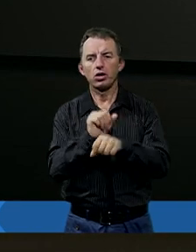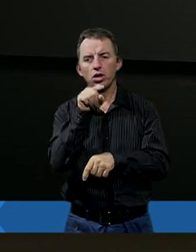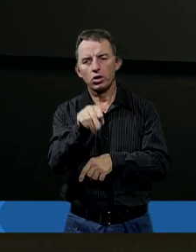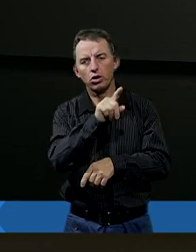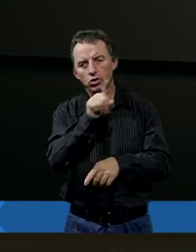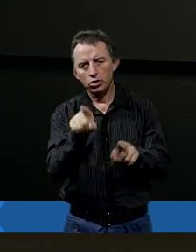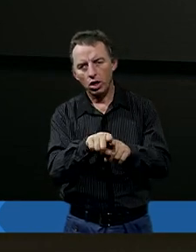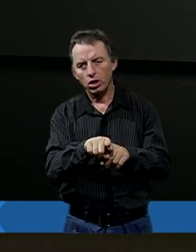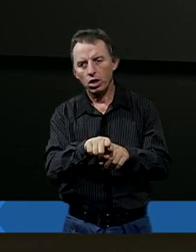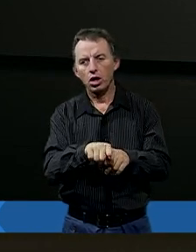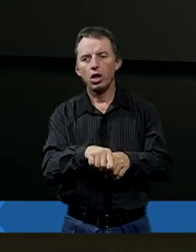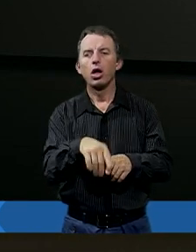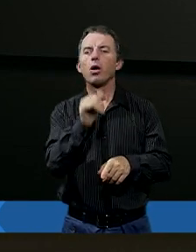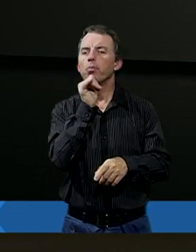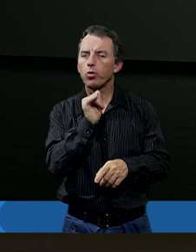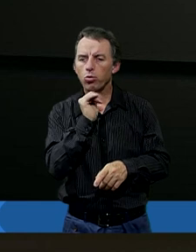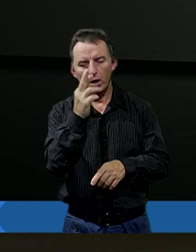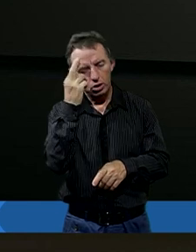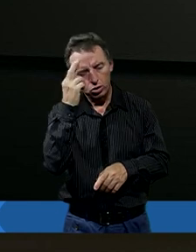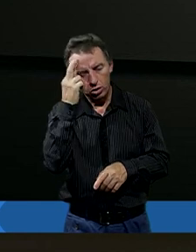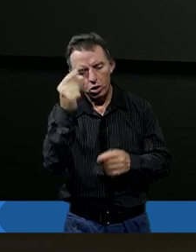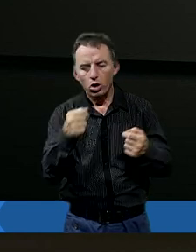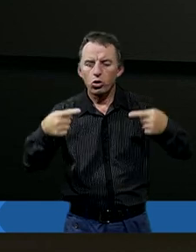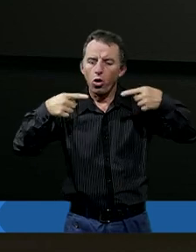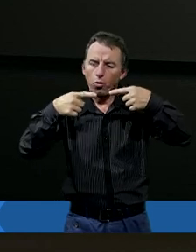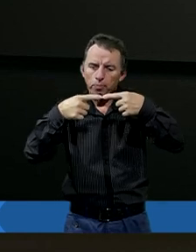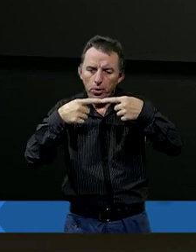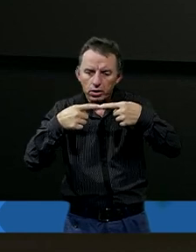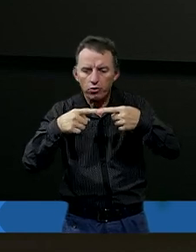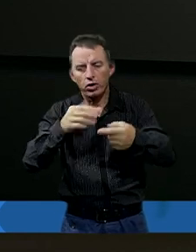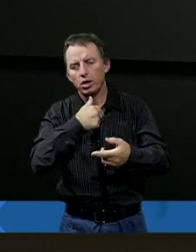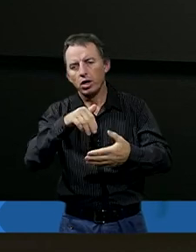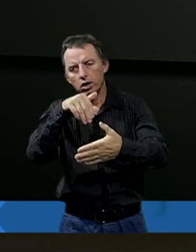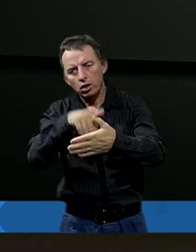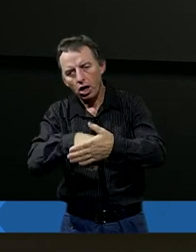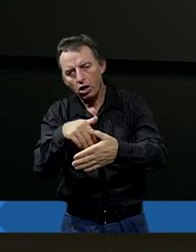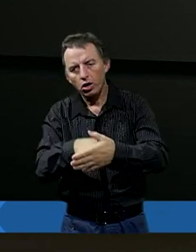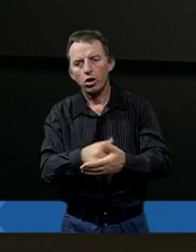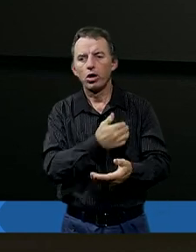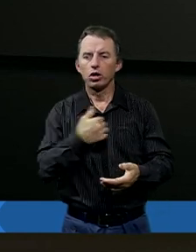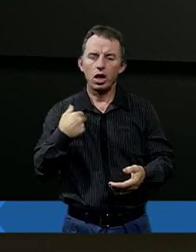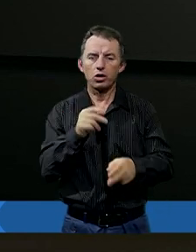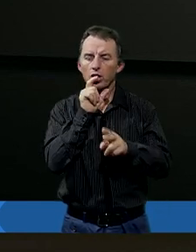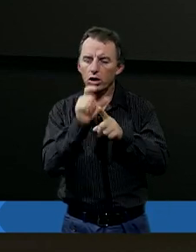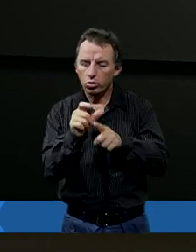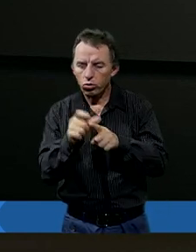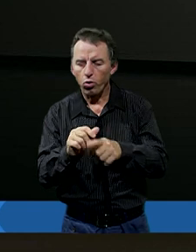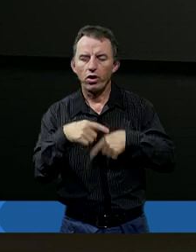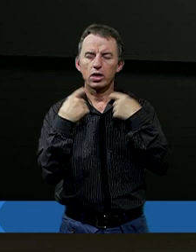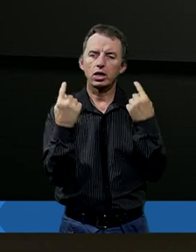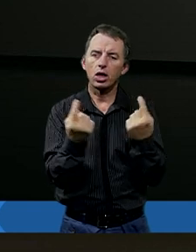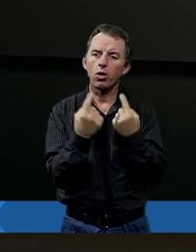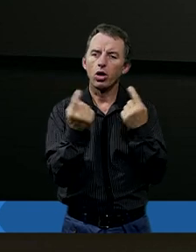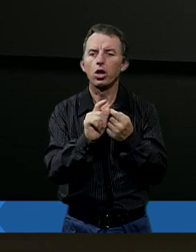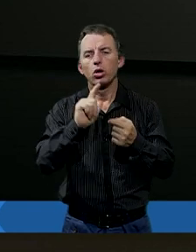chociaż próba zrozumienia i dopasowanie i naszego zachowania i naszych słów do sytuacji